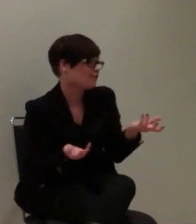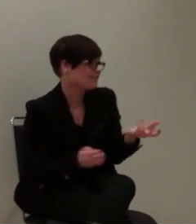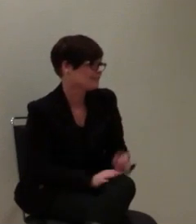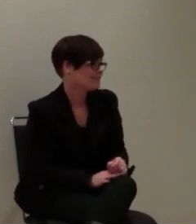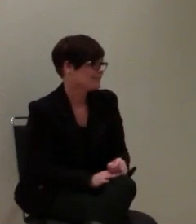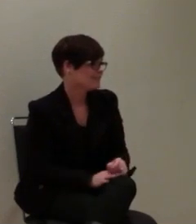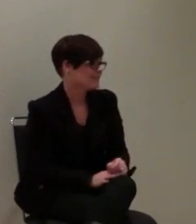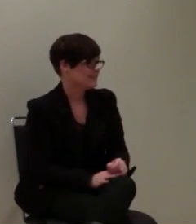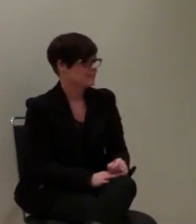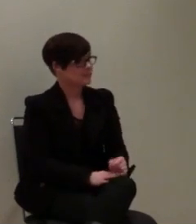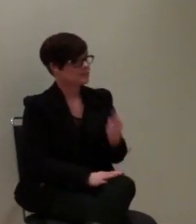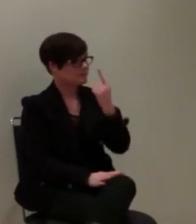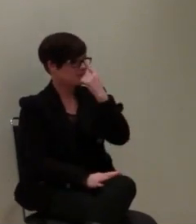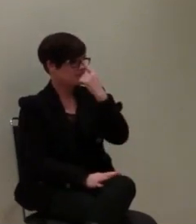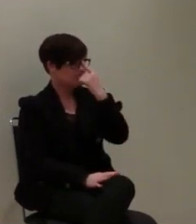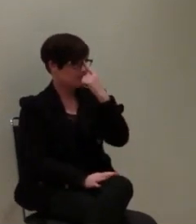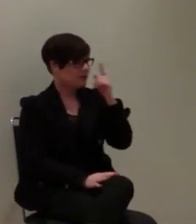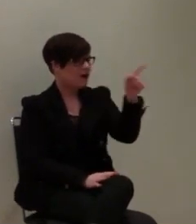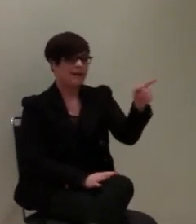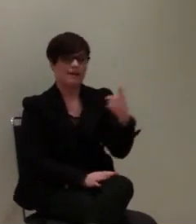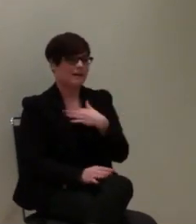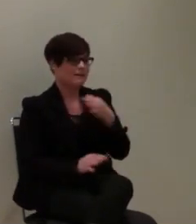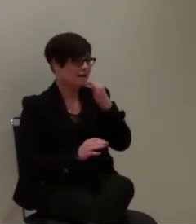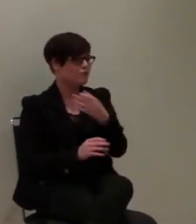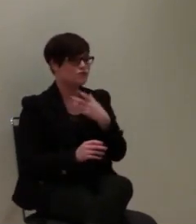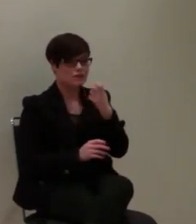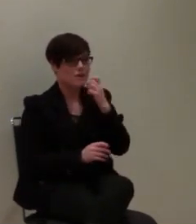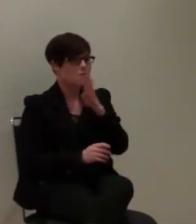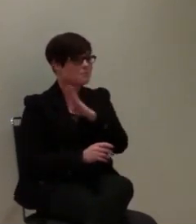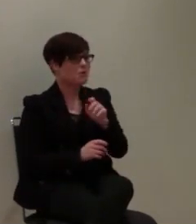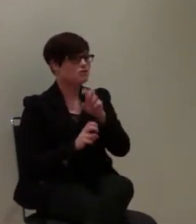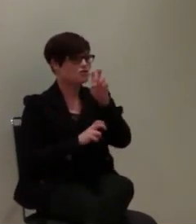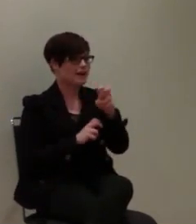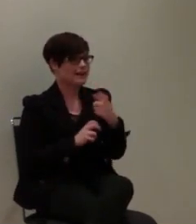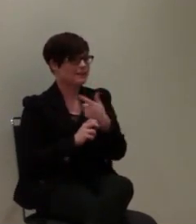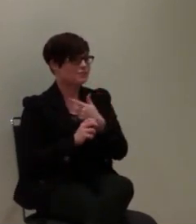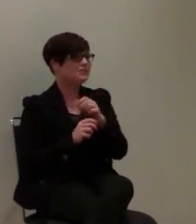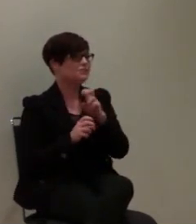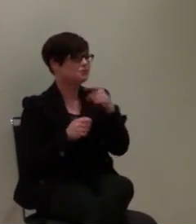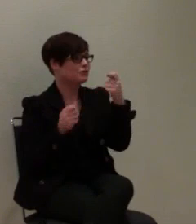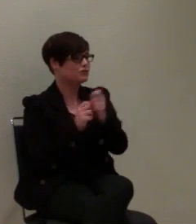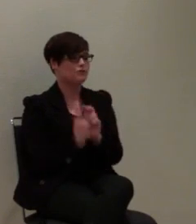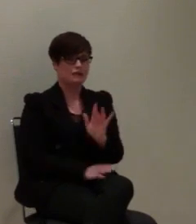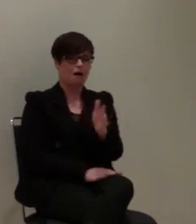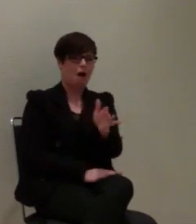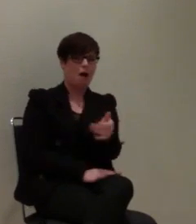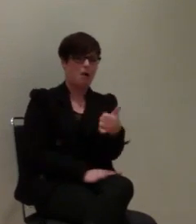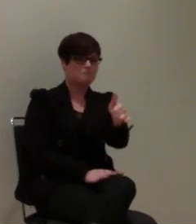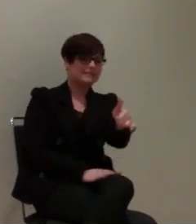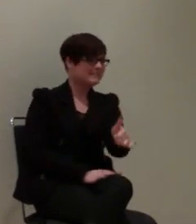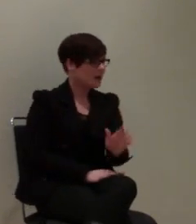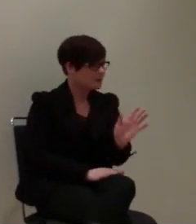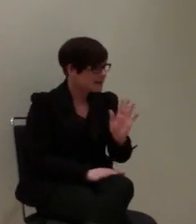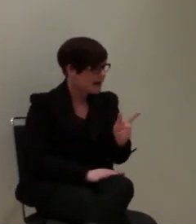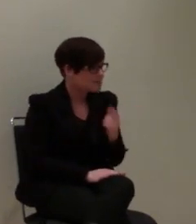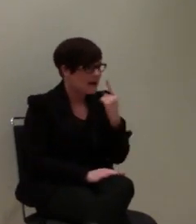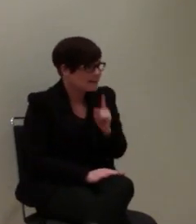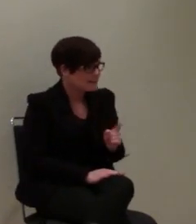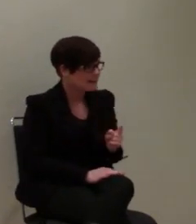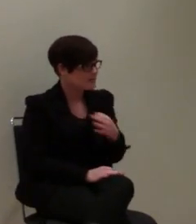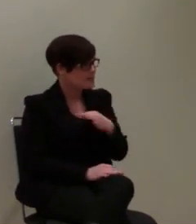letztlich darauf ab. Also nicht, dass ich der Björn-Steiger-Stiftung misstrauen würde, sondern politisch als